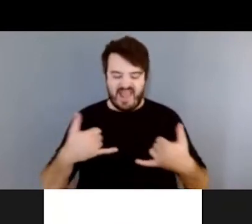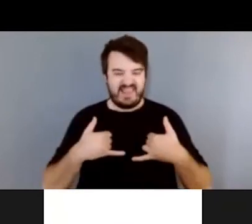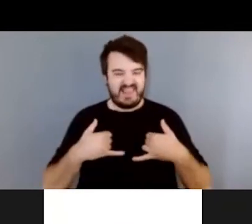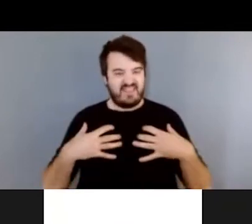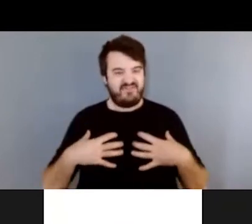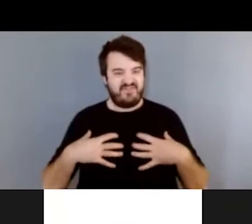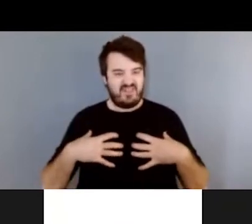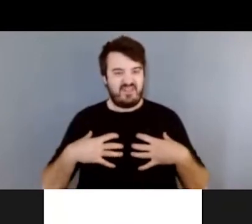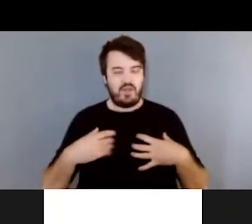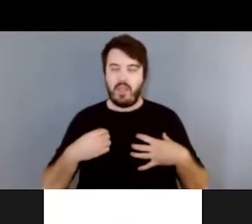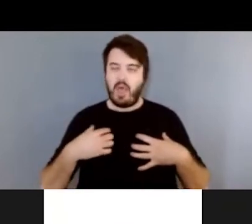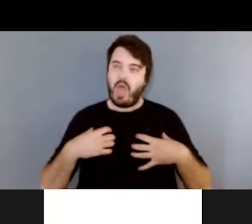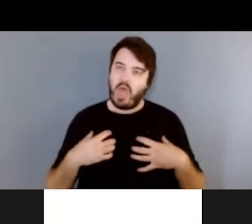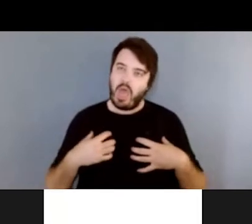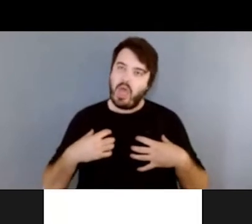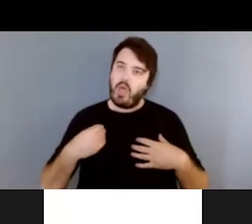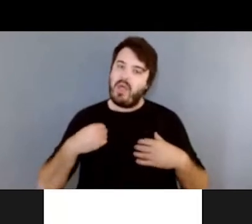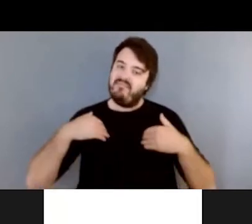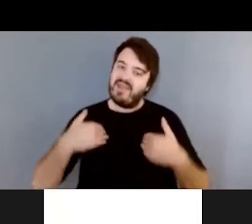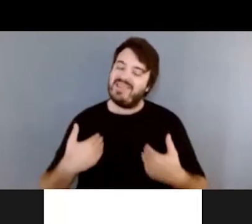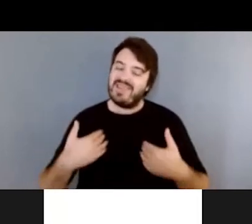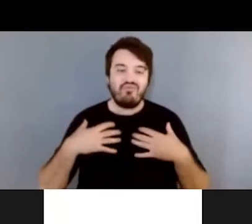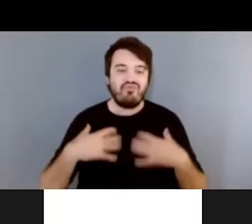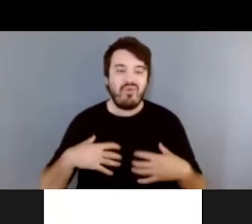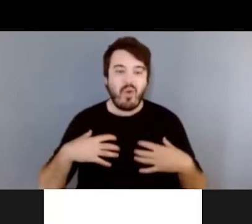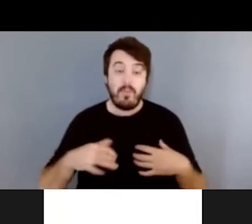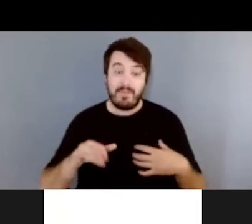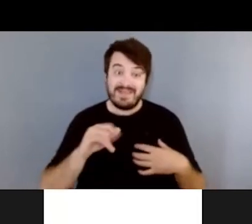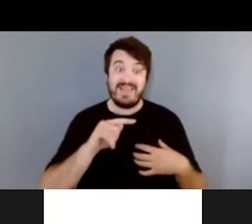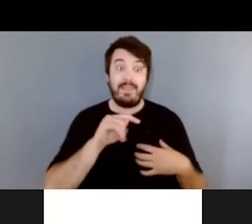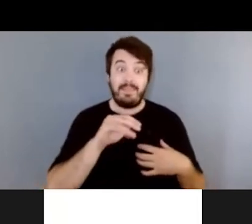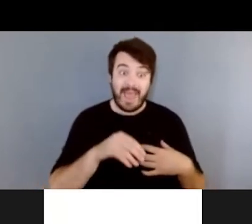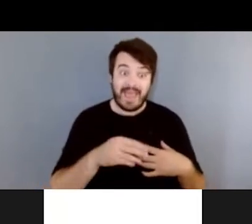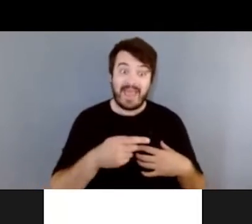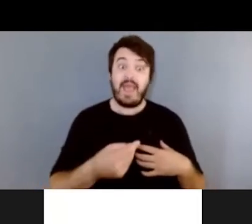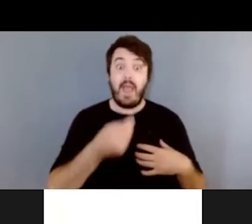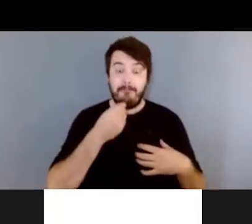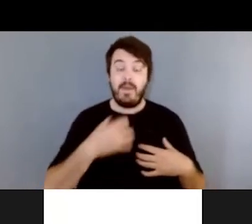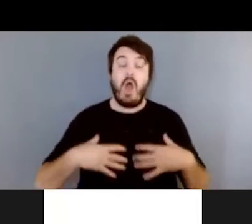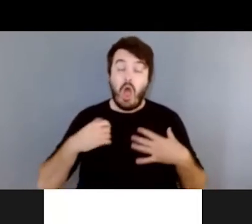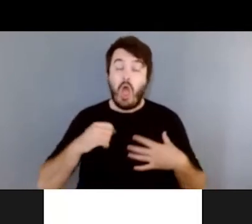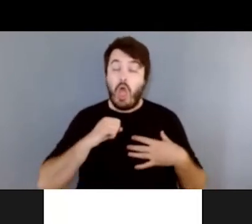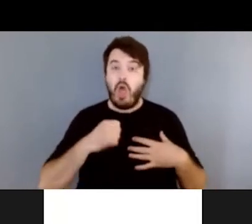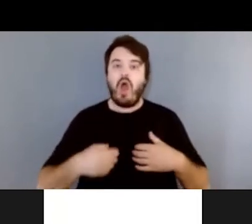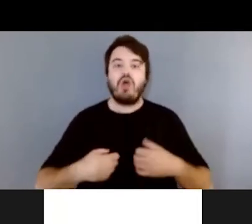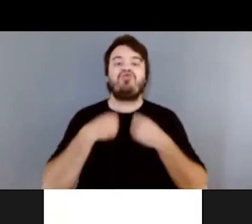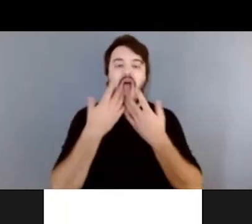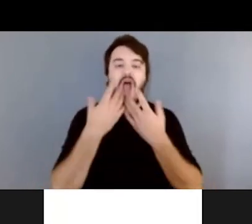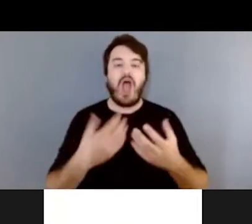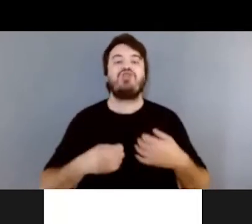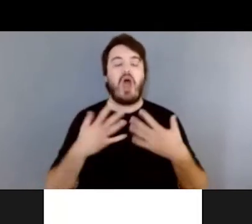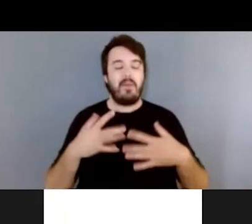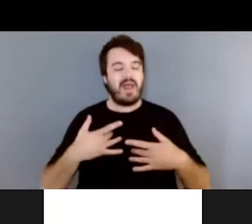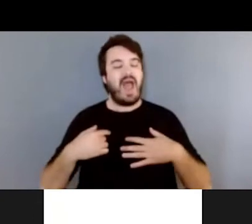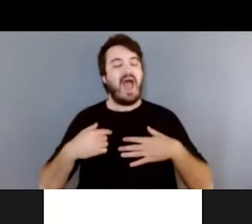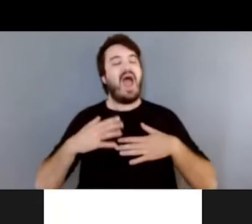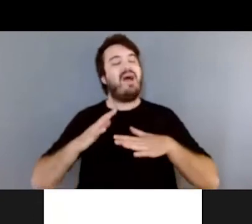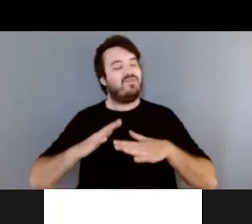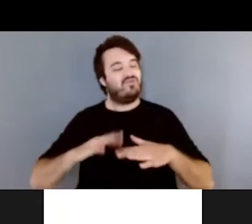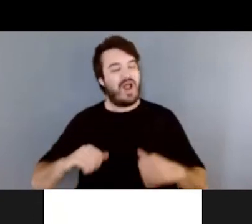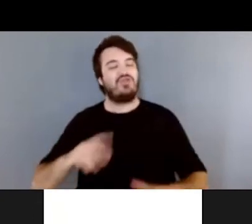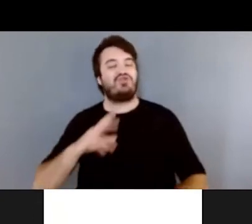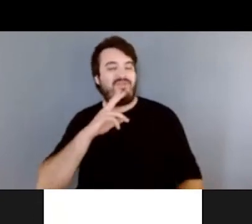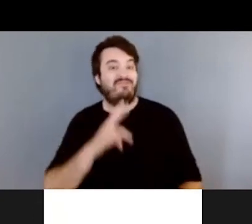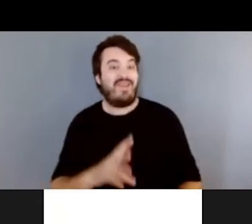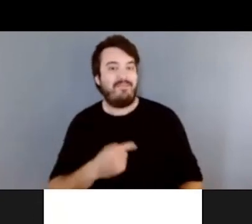fatiguer le poumon. Donc, le toux, quand, va calmer la toux qui est trop, ce qu'on appelle les toux